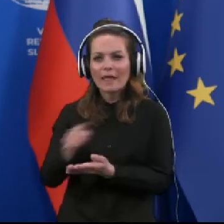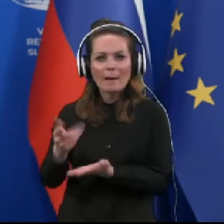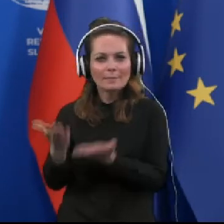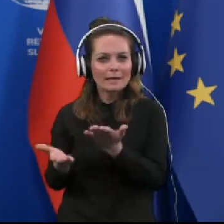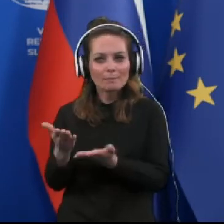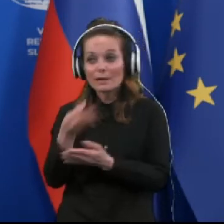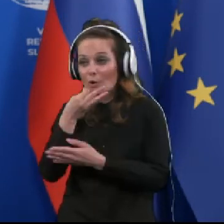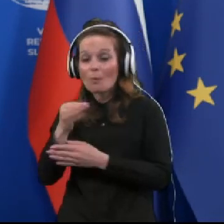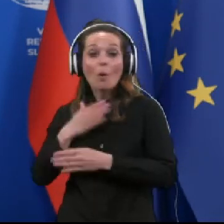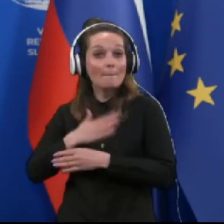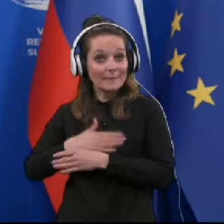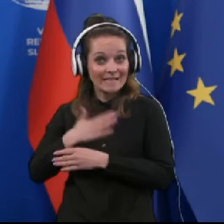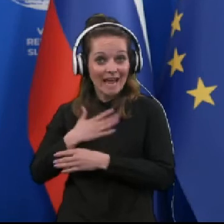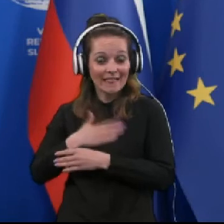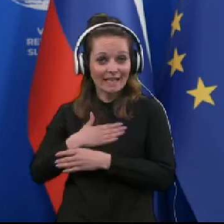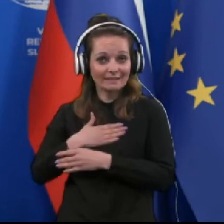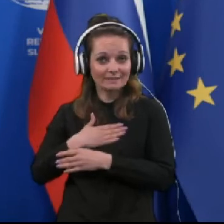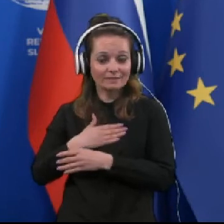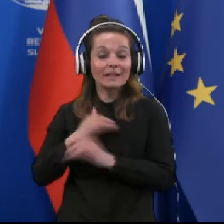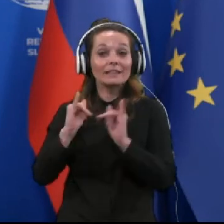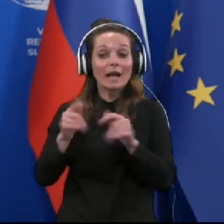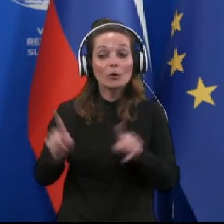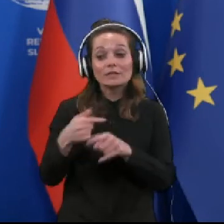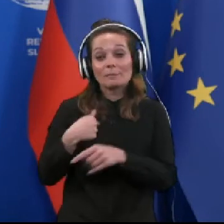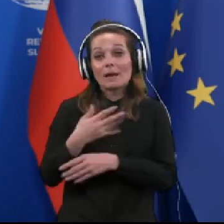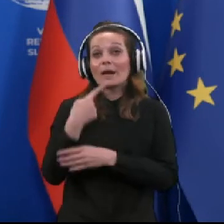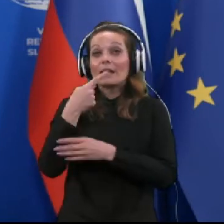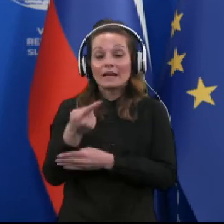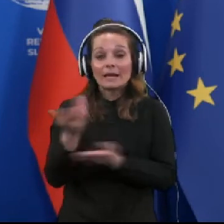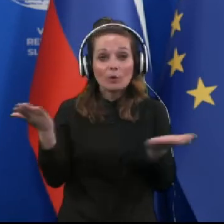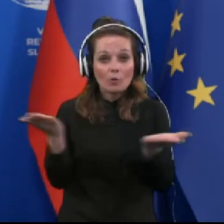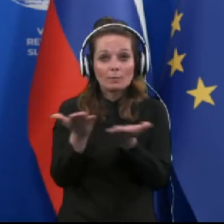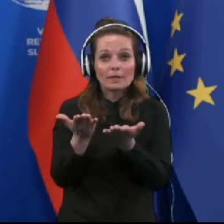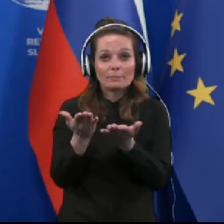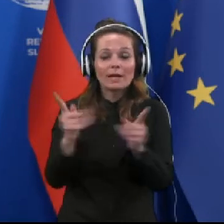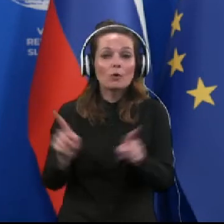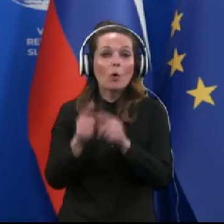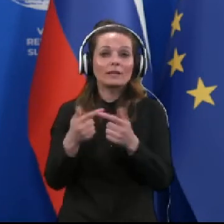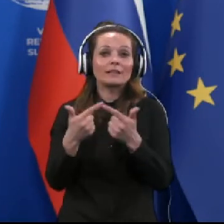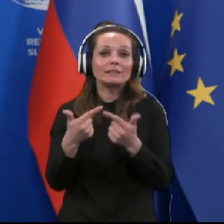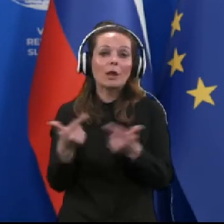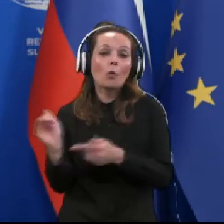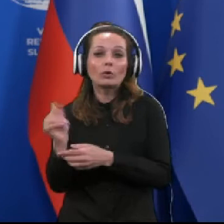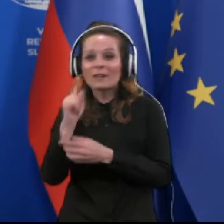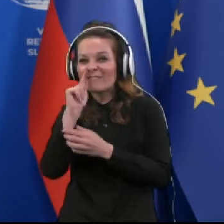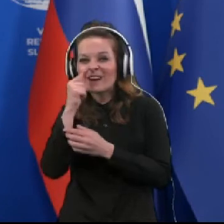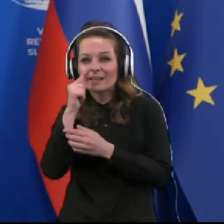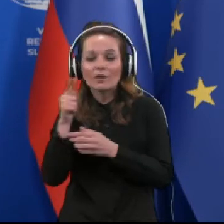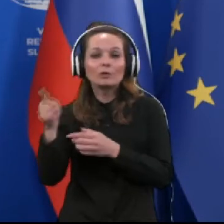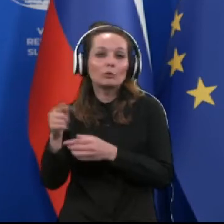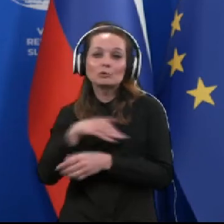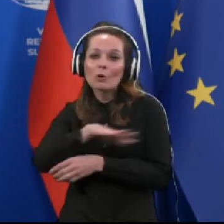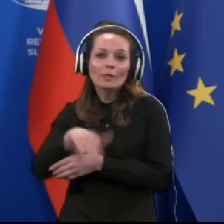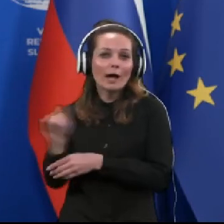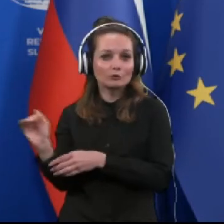bolj prijeten in dejansko, kot sem rekel, primerljiv z vrtanjem ponosu, kar so naši otroci